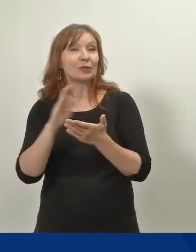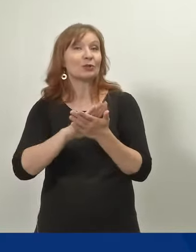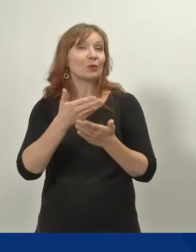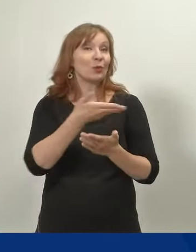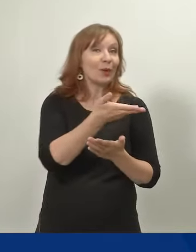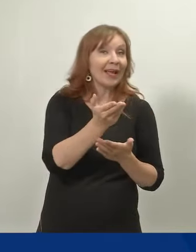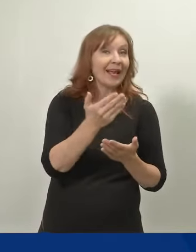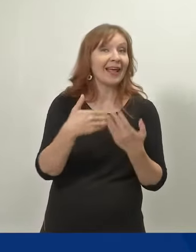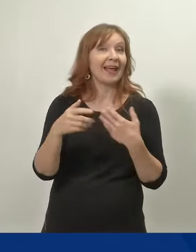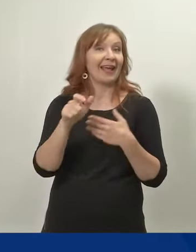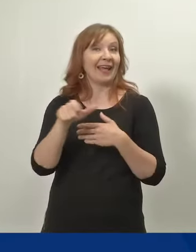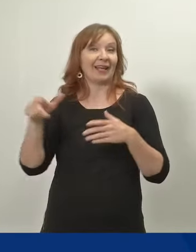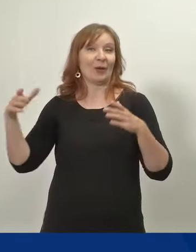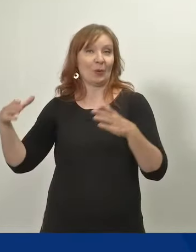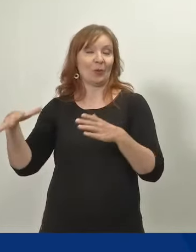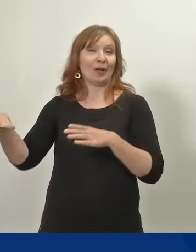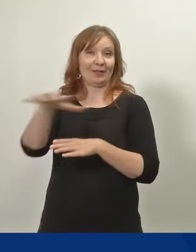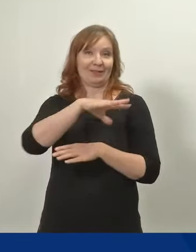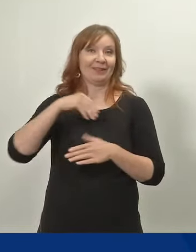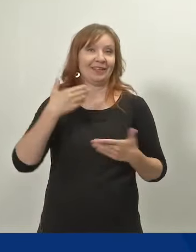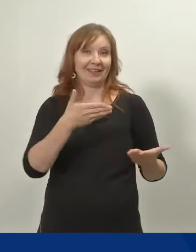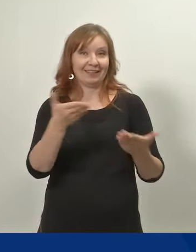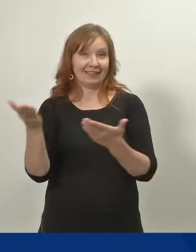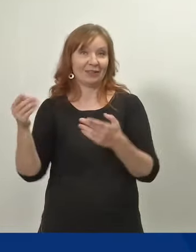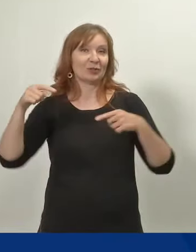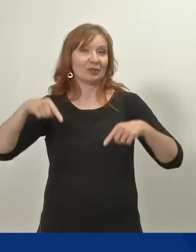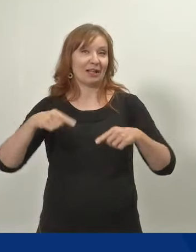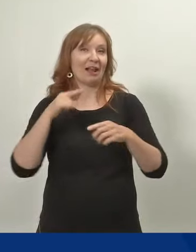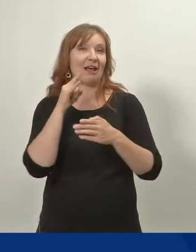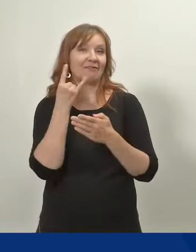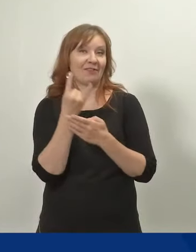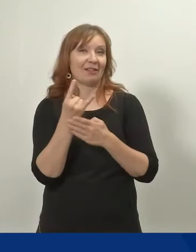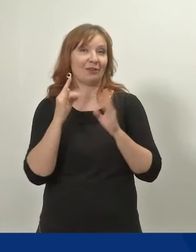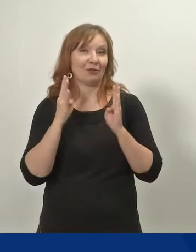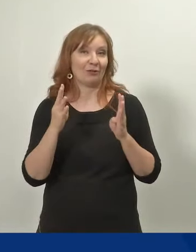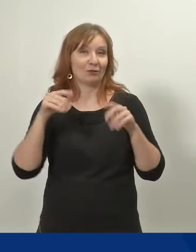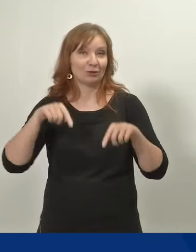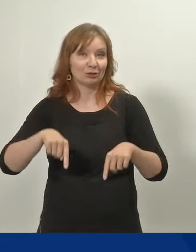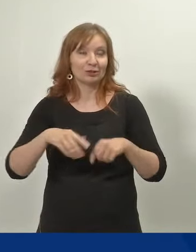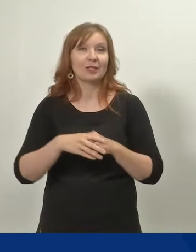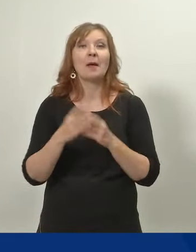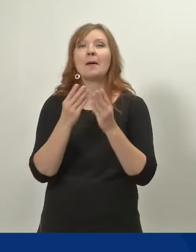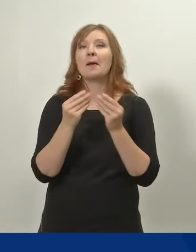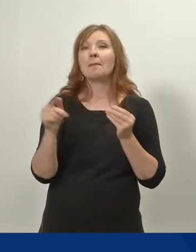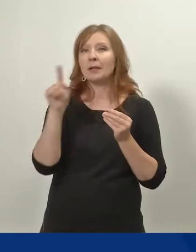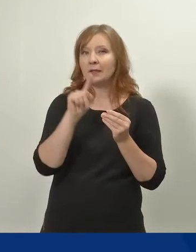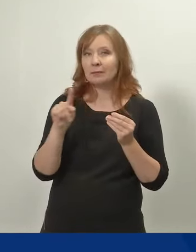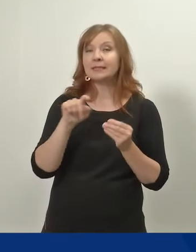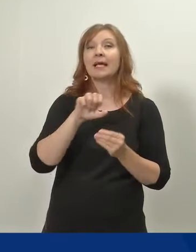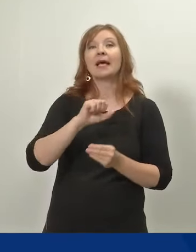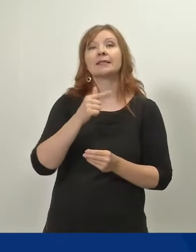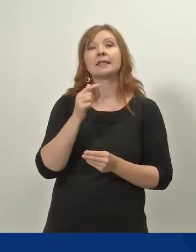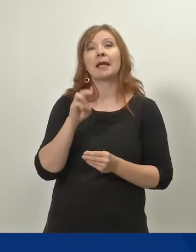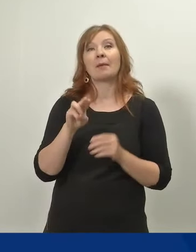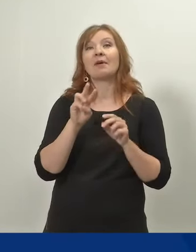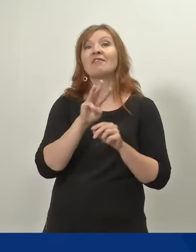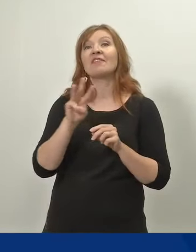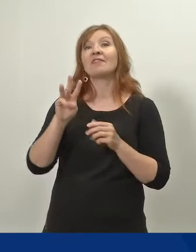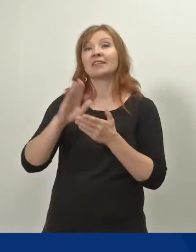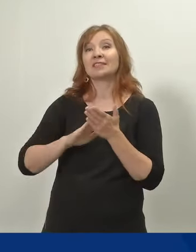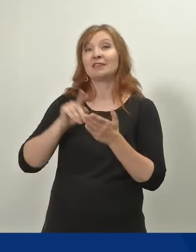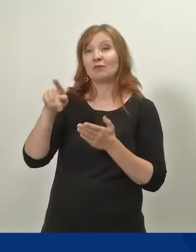henkilökunnalle täällä valtioneuvoston tiedotustilassa. Tämän tilaisuuden materiaalit ovat saatavilla sosiaali- ja terveysministeriön verkkosivuilta.